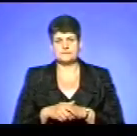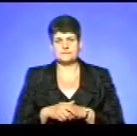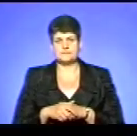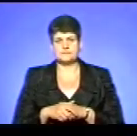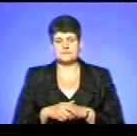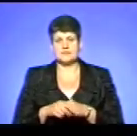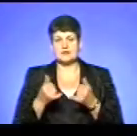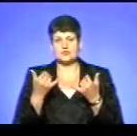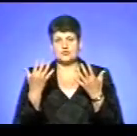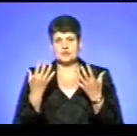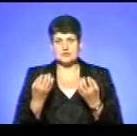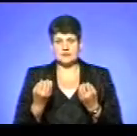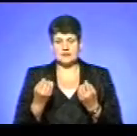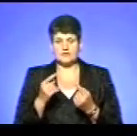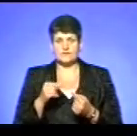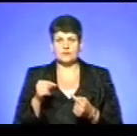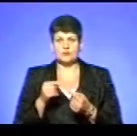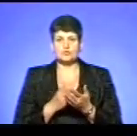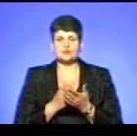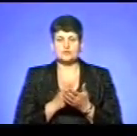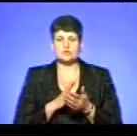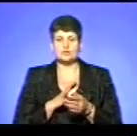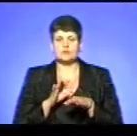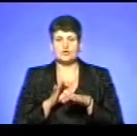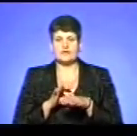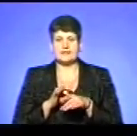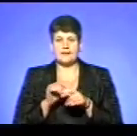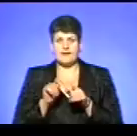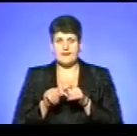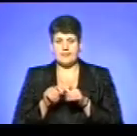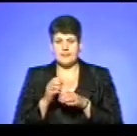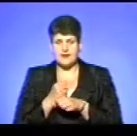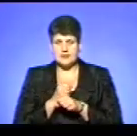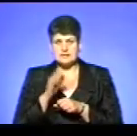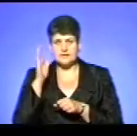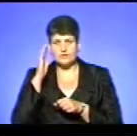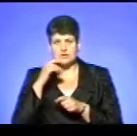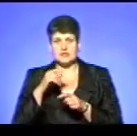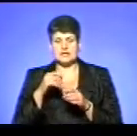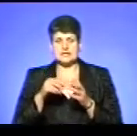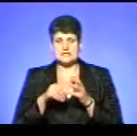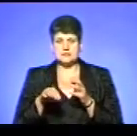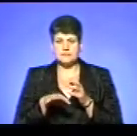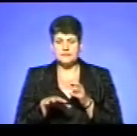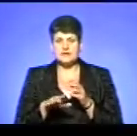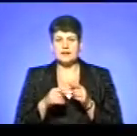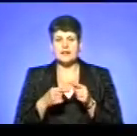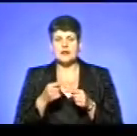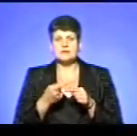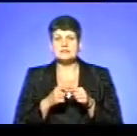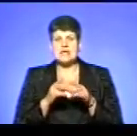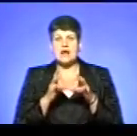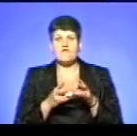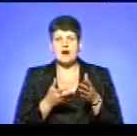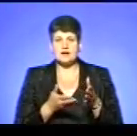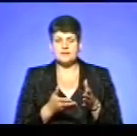На сьогоднішній день відповідними службами будуть проведені відповідні аналізи і води, ґрунту за наслідками цієї аварії,